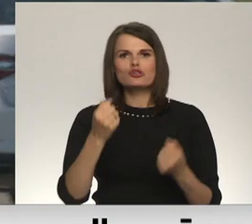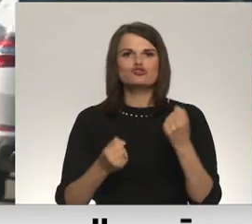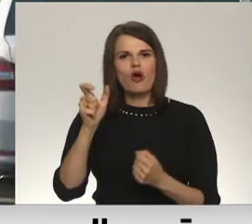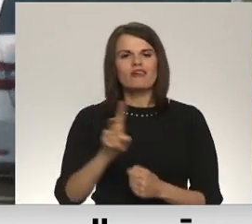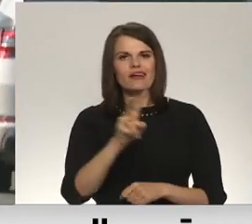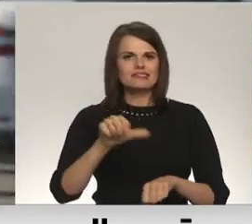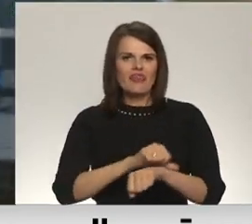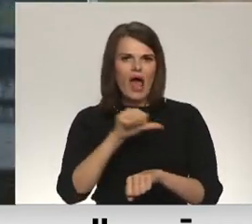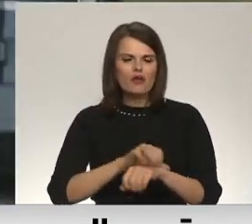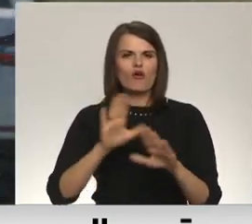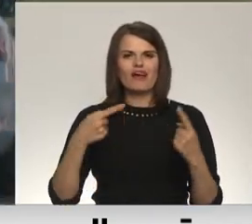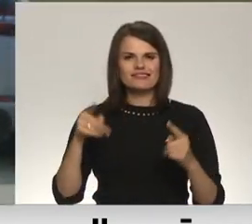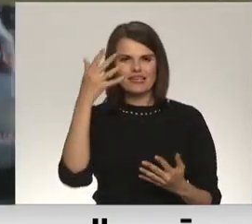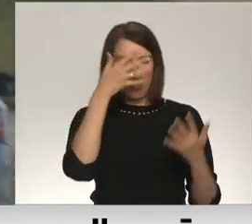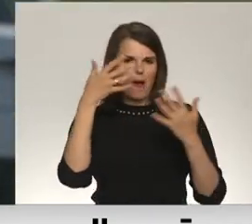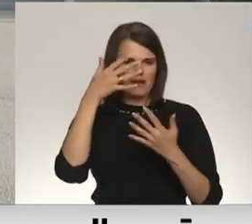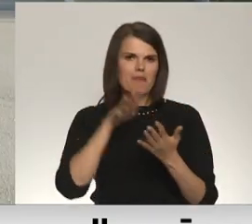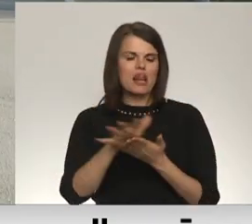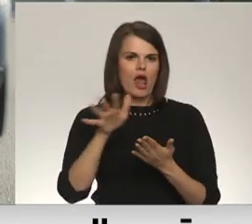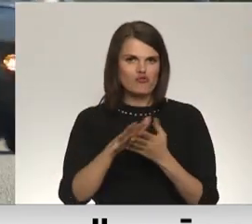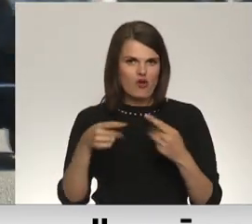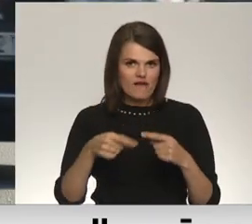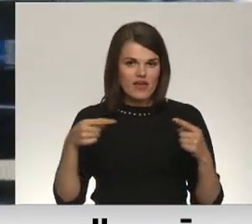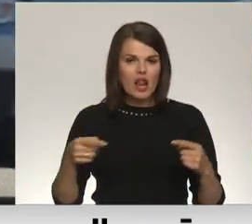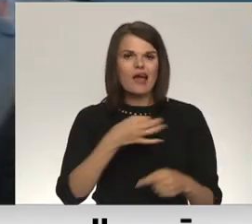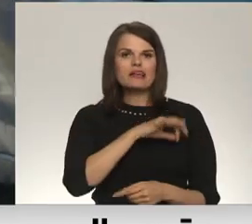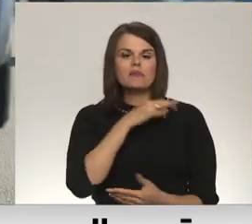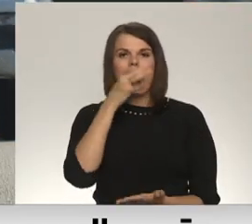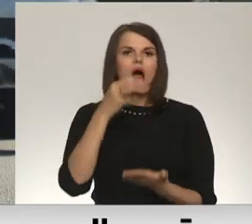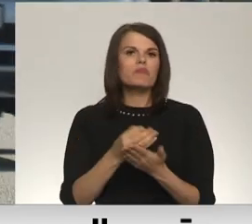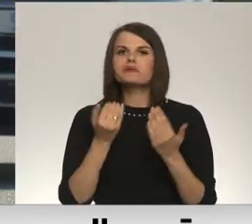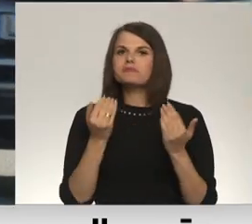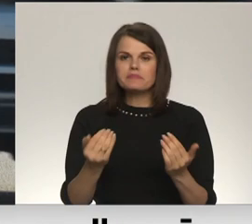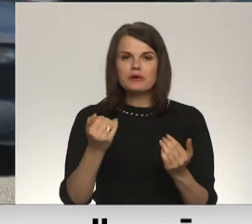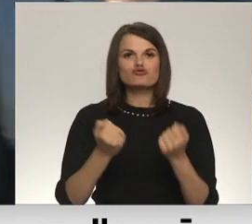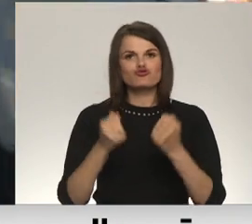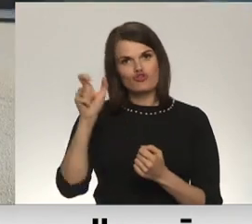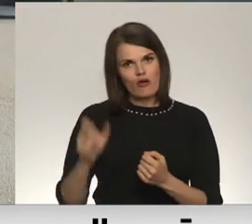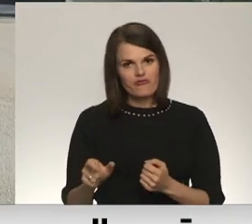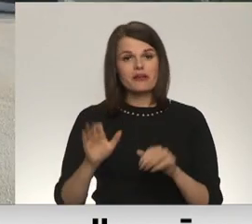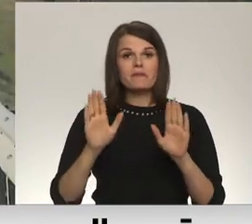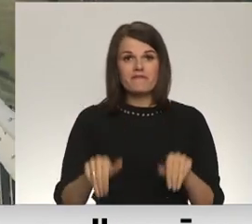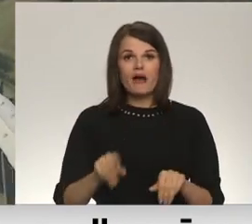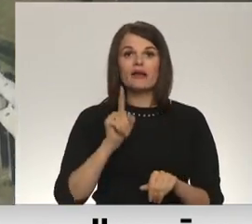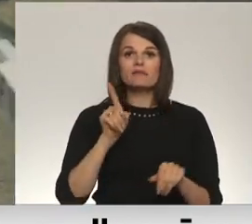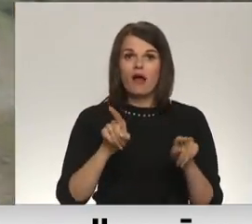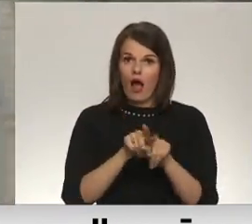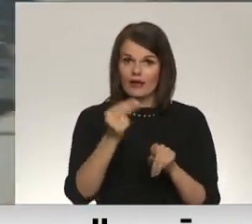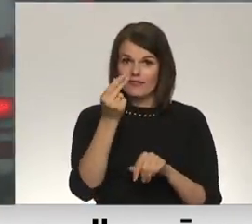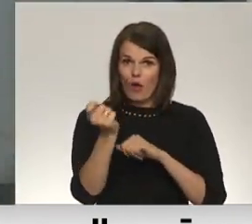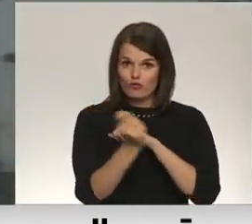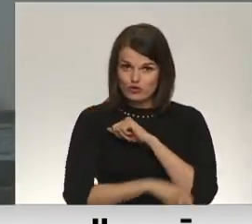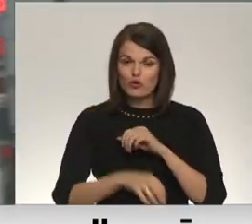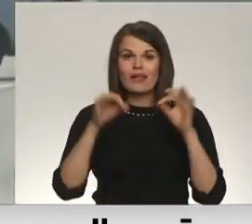narkotisko vai citu apreibinošu vielu ietekmē. Krimināla atbildība nozīmēta, ka vadītājiem varētu piemērot ne tikai naudas sodu un tiesību